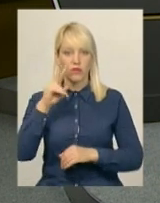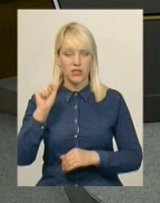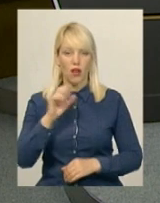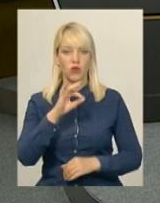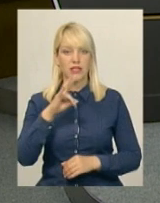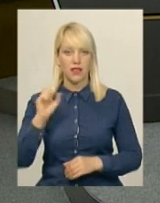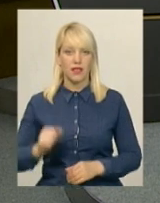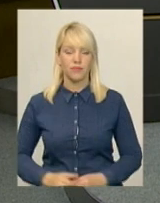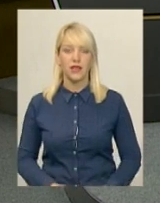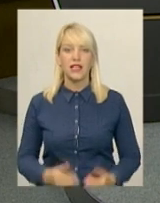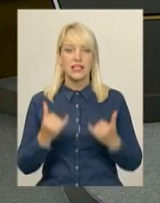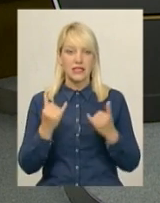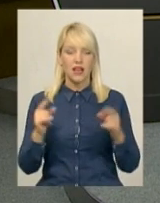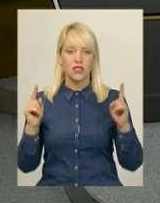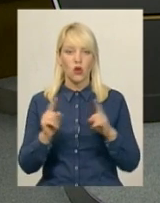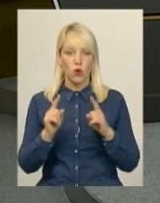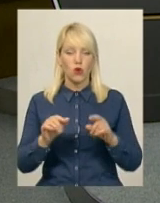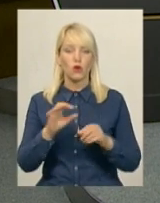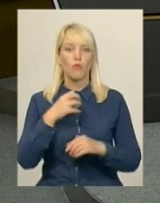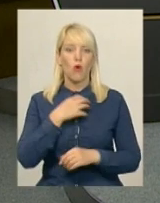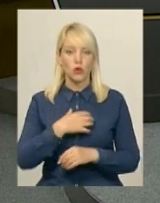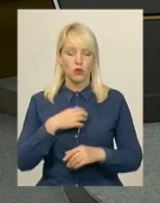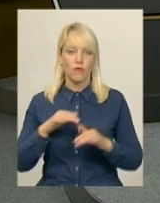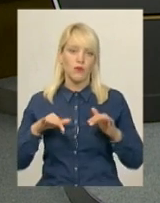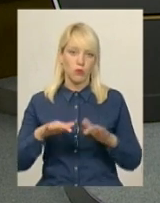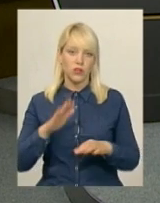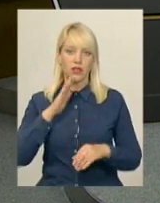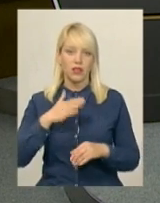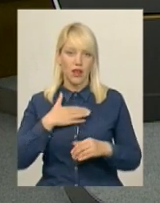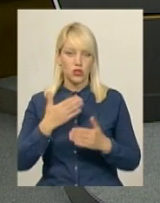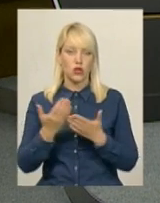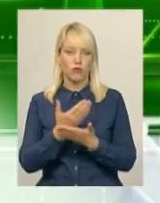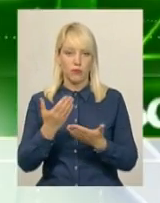Фіновська. І зараз коротко про основні події нашого випуску.